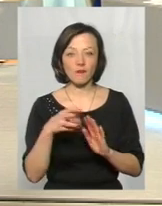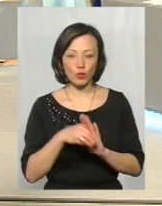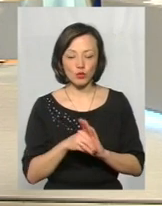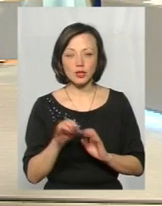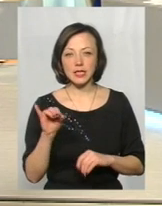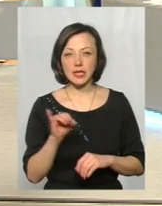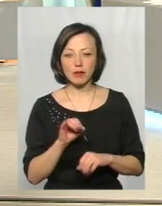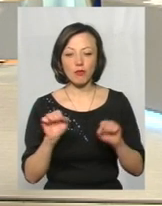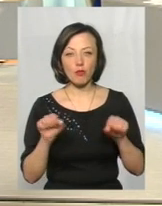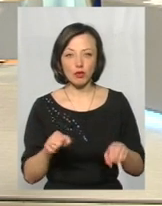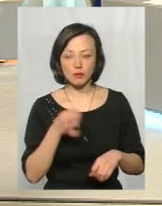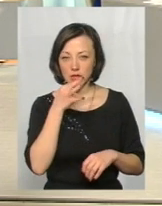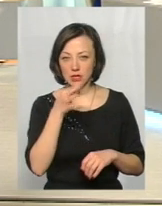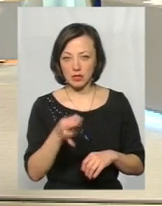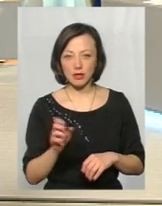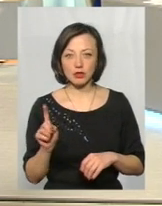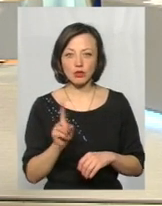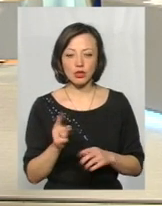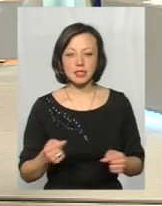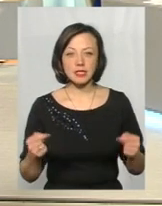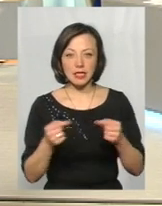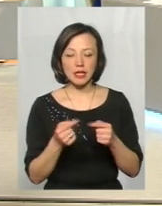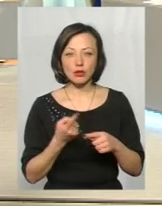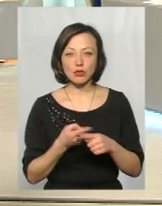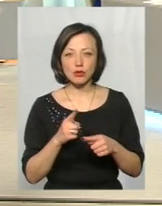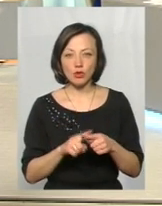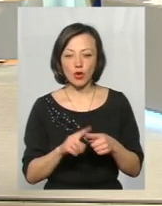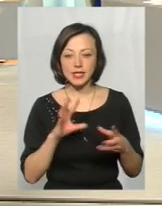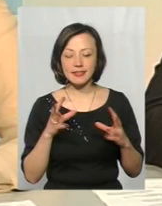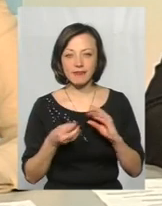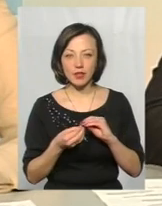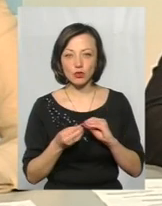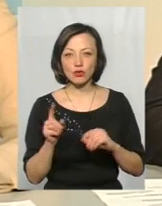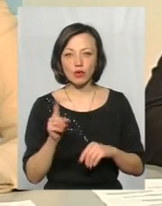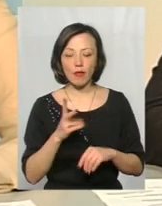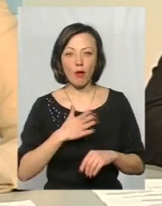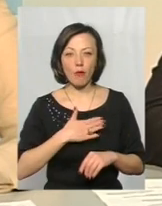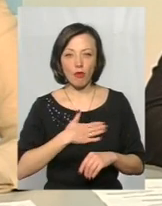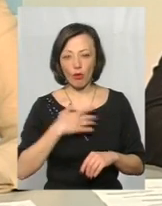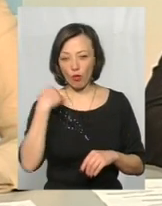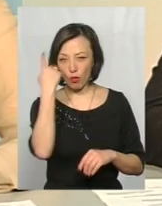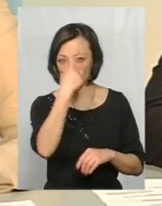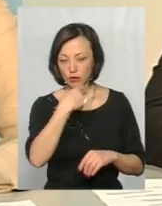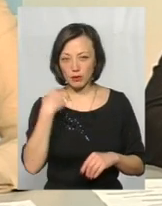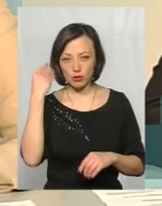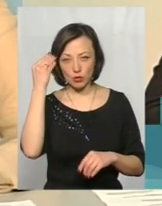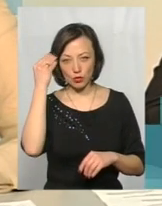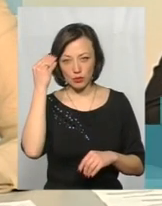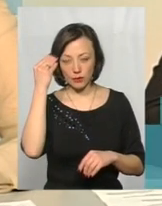І можемо констатувати, згідно цього звіту, що на мою особисту позицію,